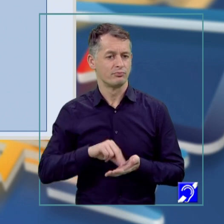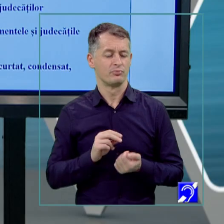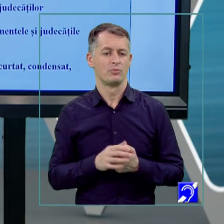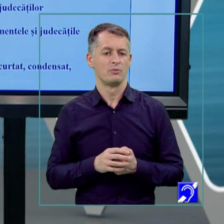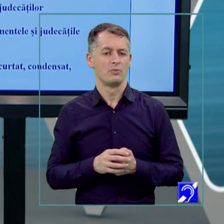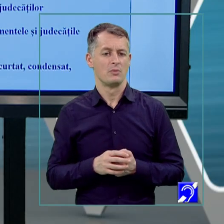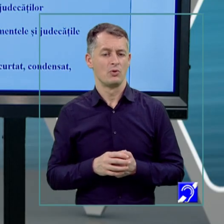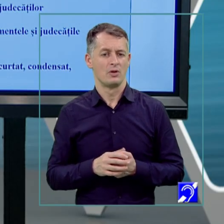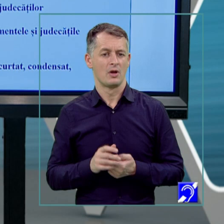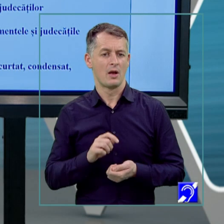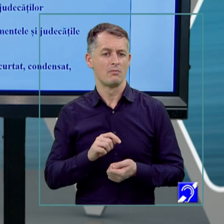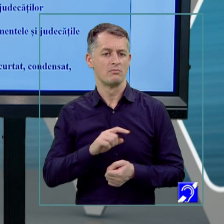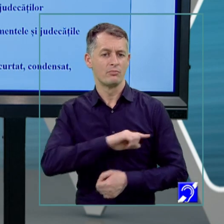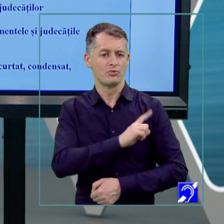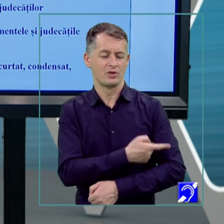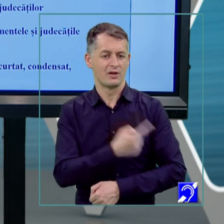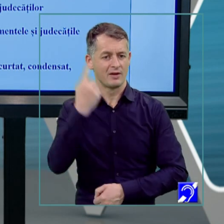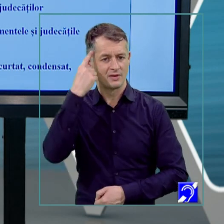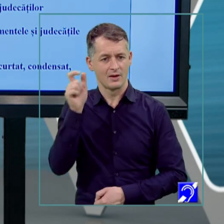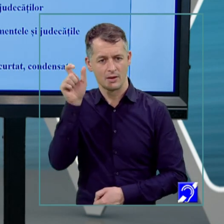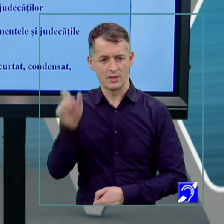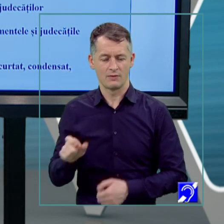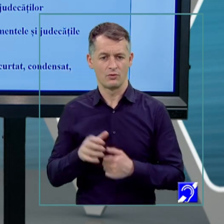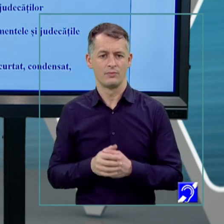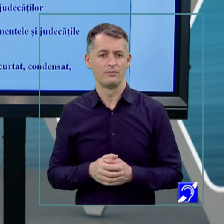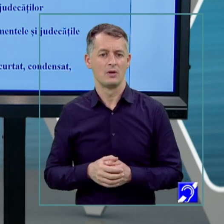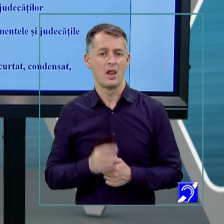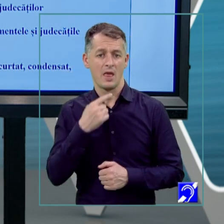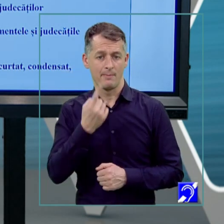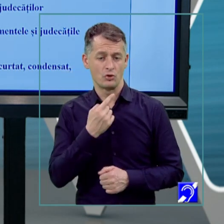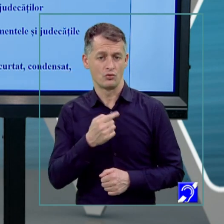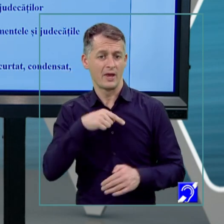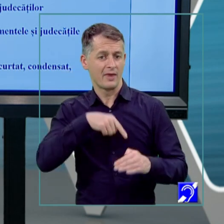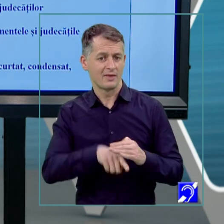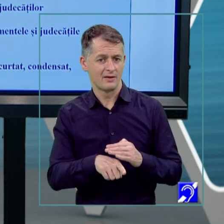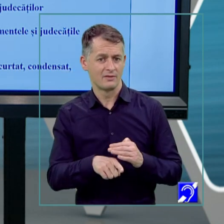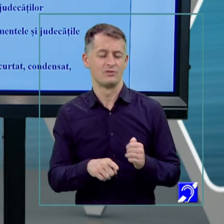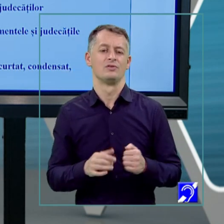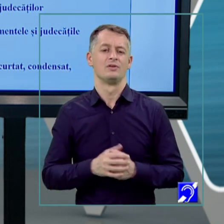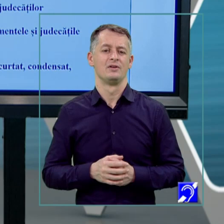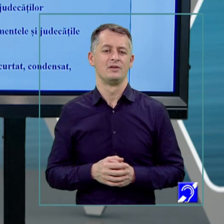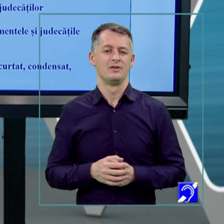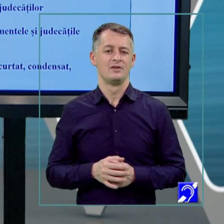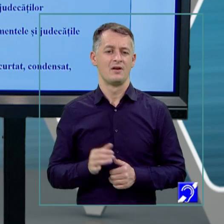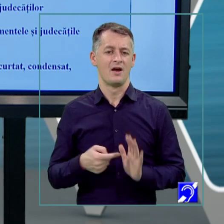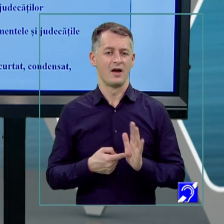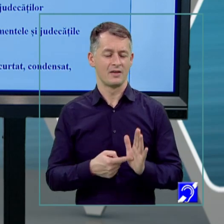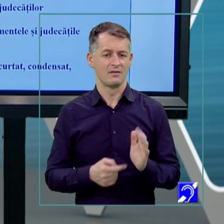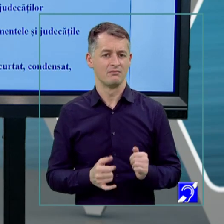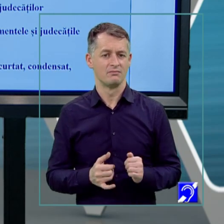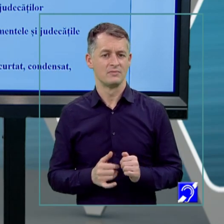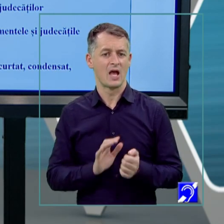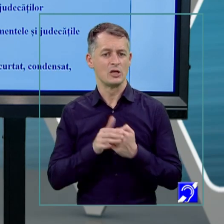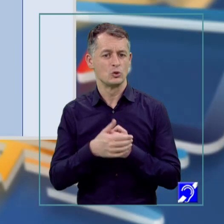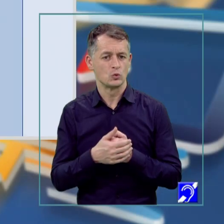intern este practic o rampă de lansare pentru celelalte forme de limbaj, are caracteristici precum este